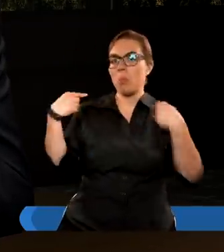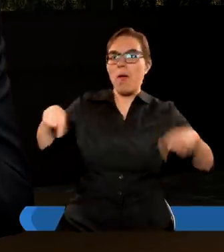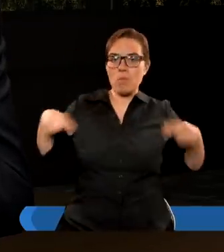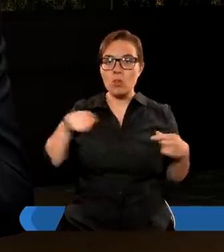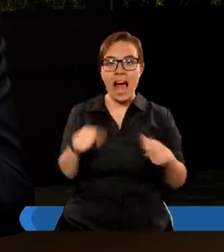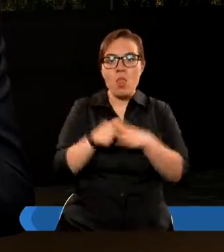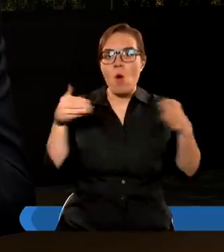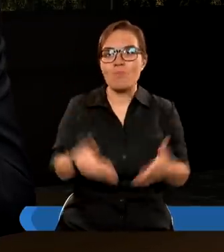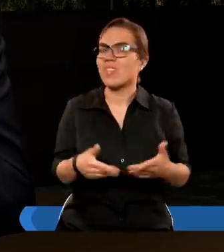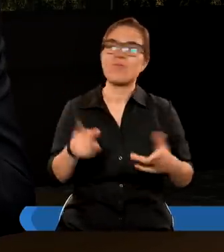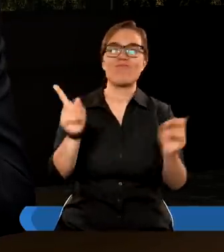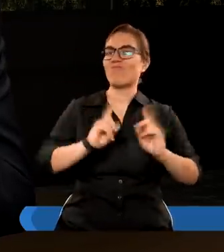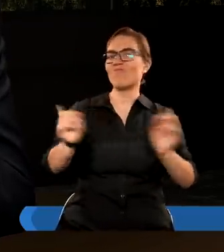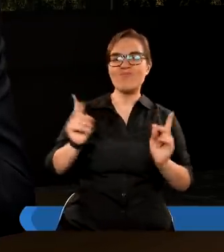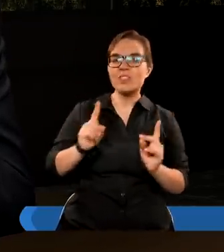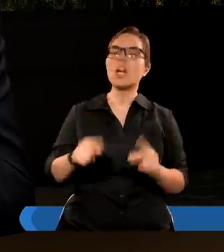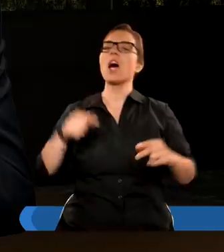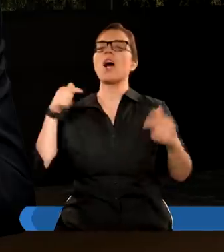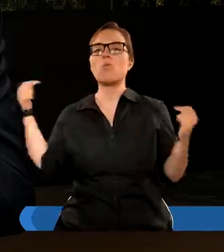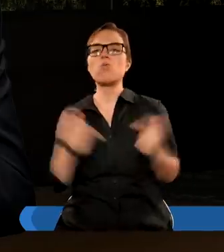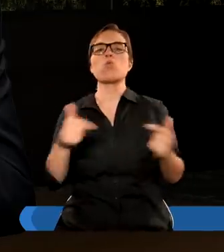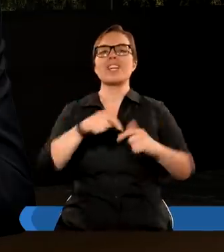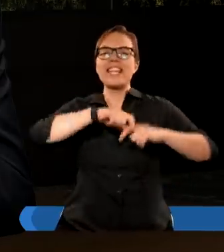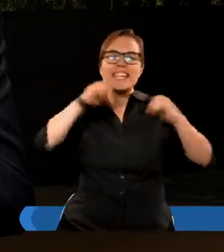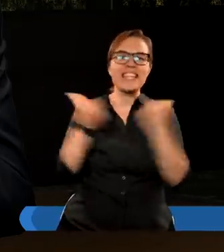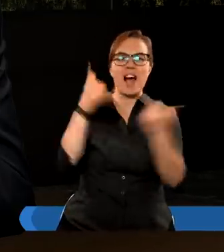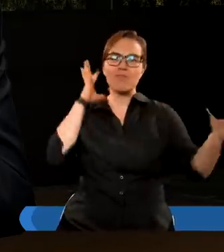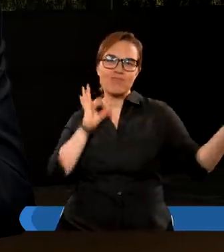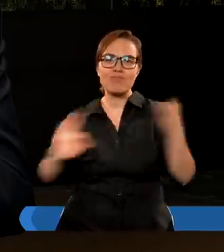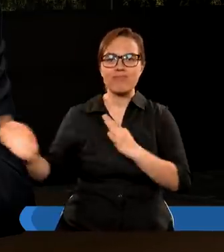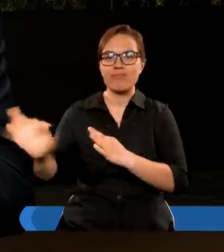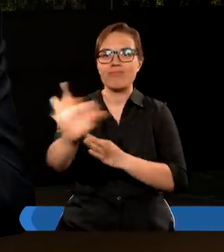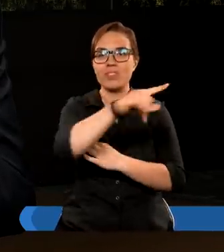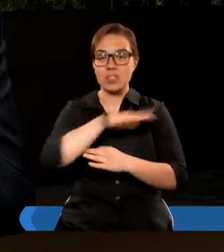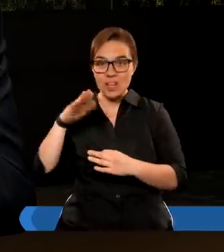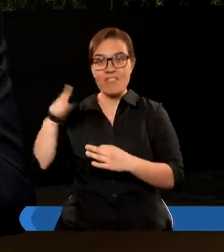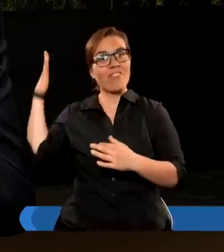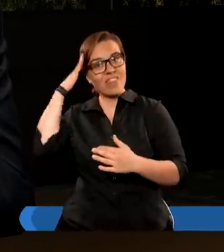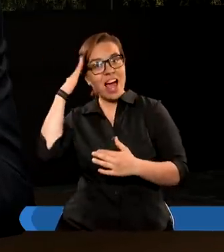to jest niemożliwe. Dlatego musi być ogłoszona ta Ewangelia wszystkim.